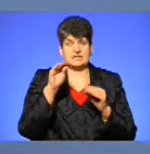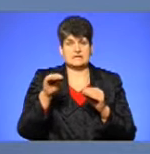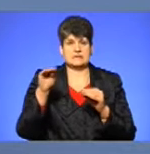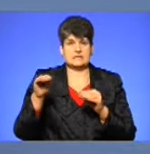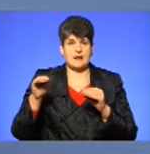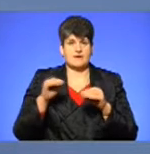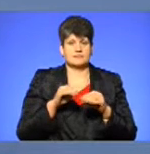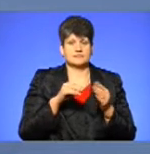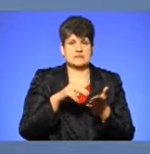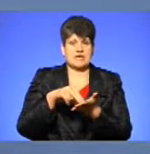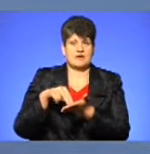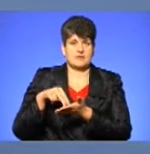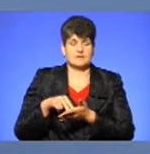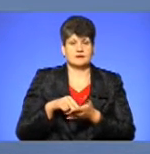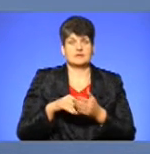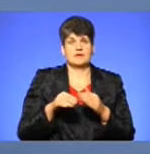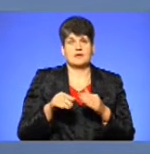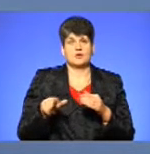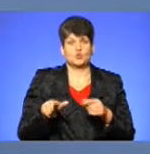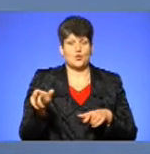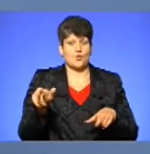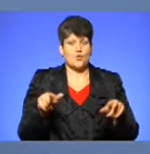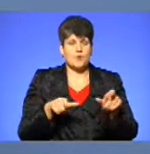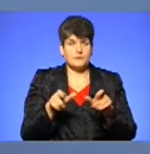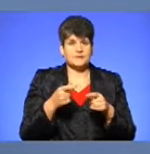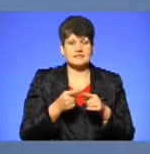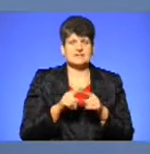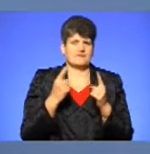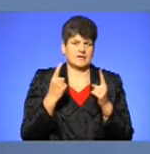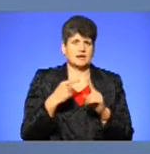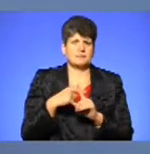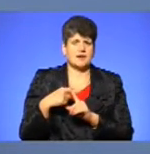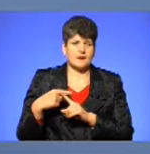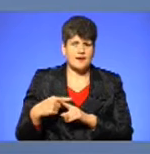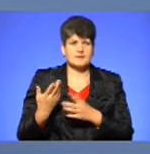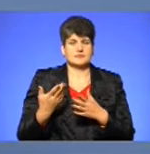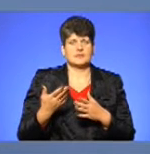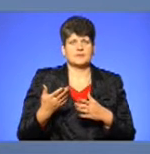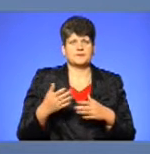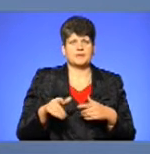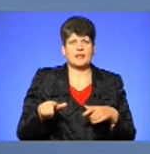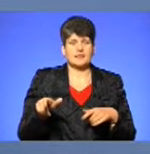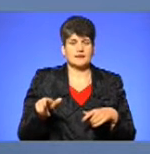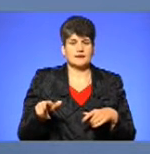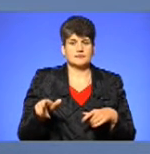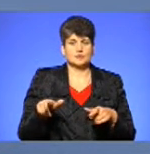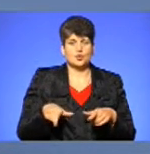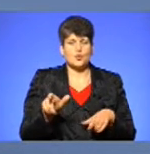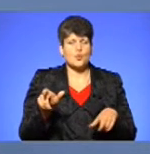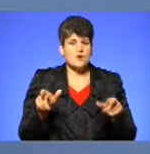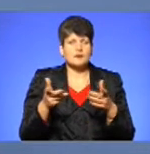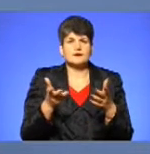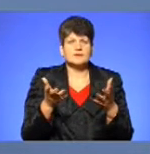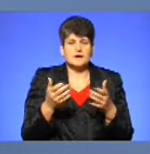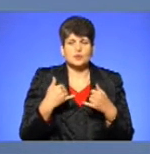-небезпечних ділянках дороги. Насамперед, це великі перехрестя, ділянки, участки дороги, де в